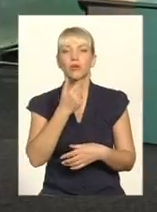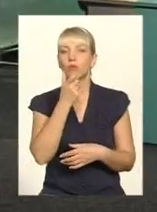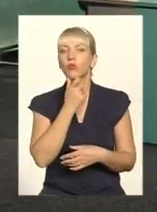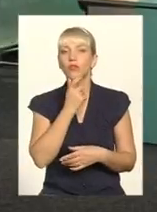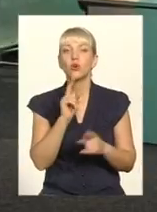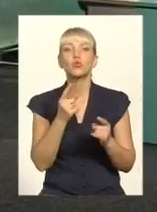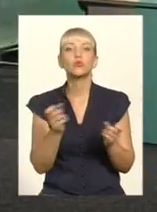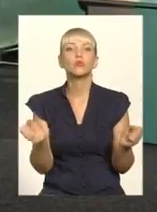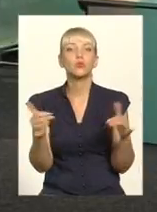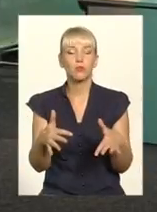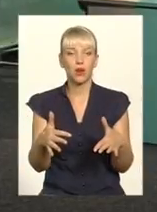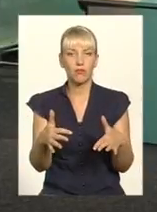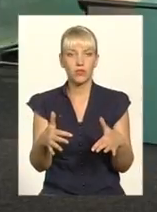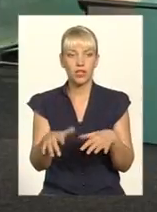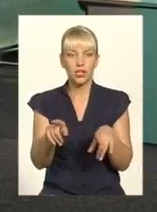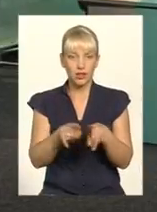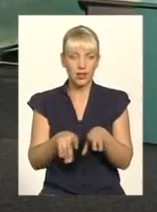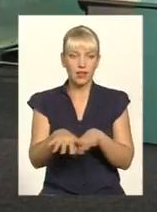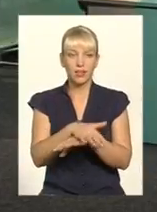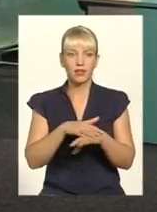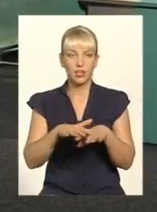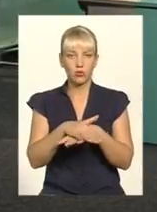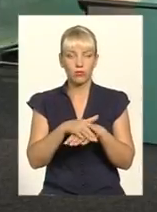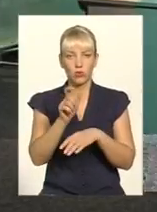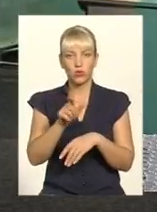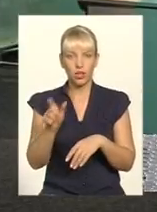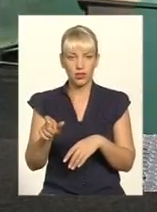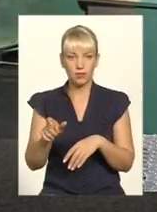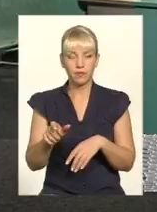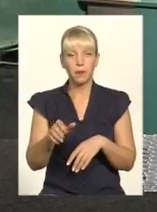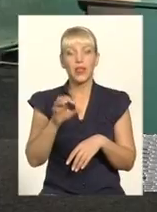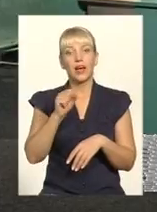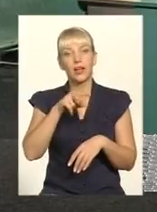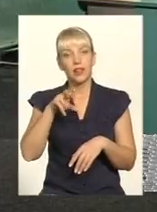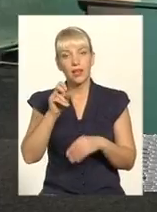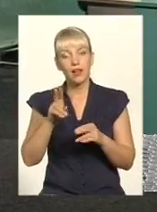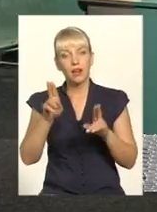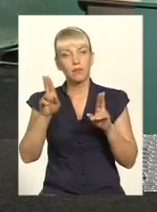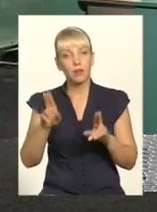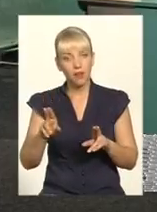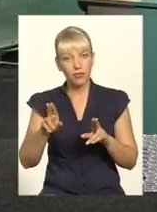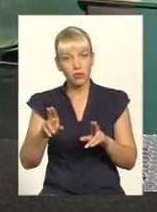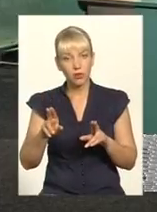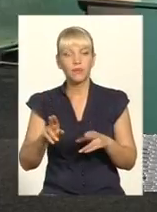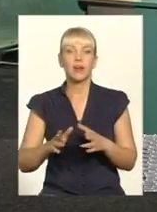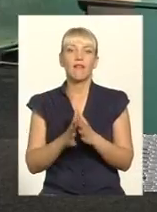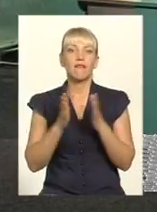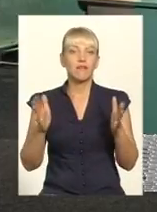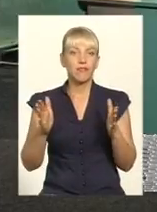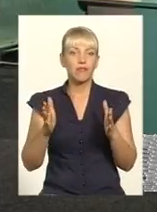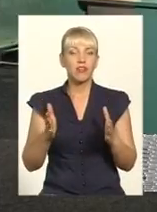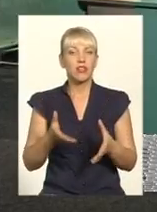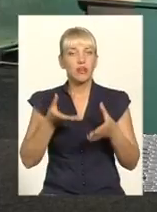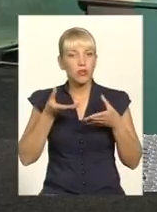зібрався такий натовп, така група людей. Але, як правило, велику роль відіграють